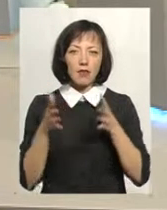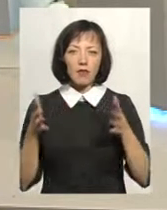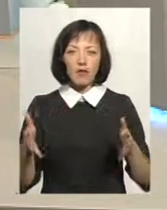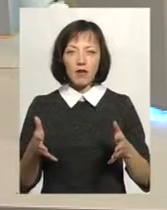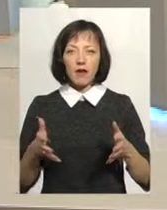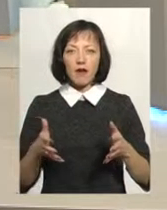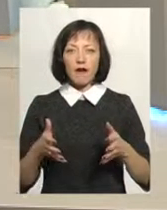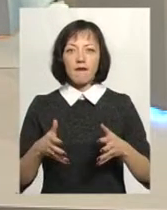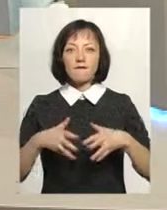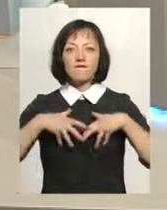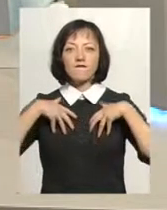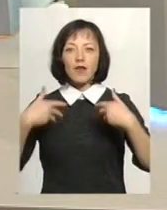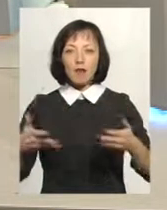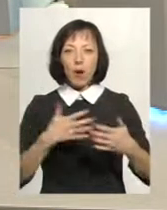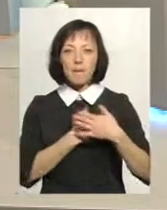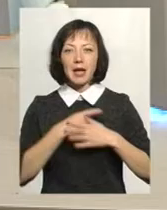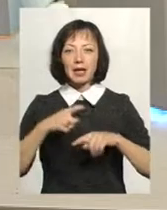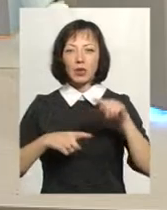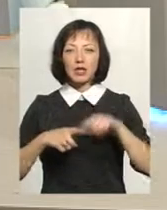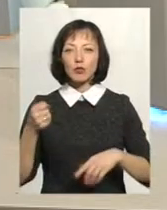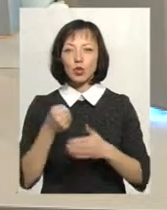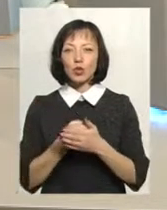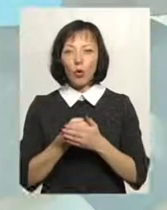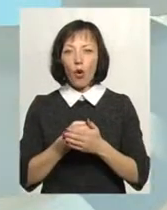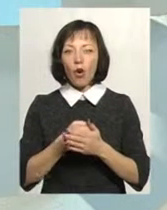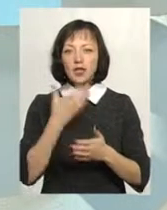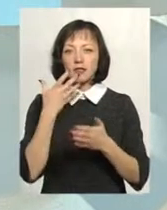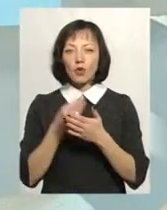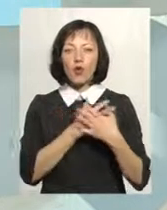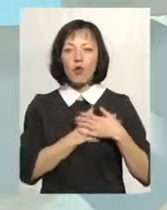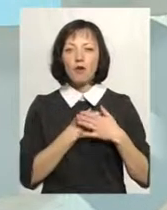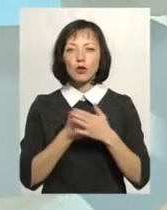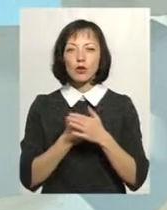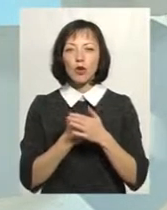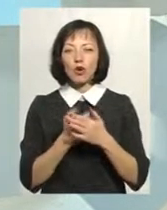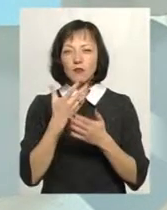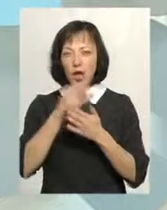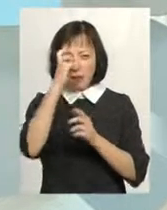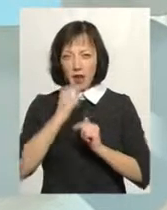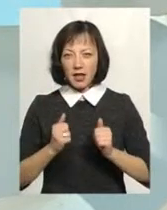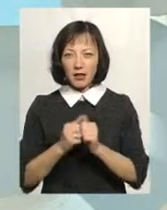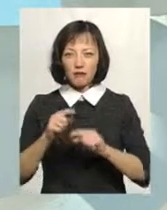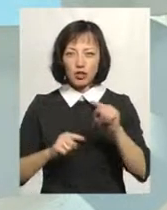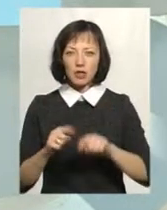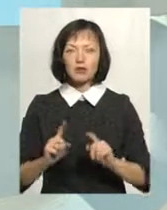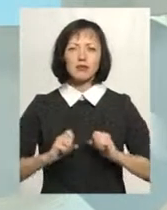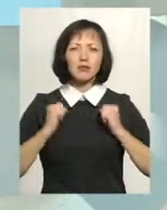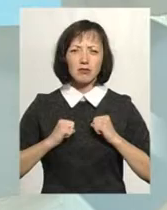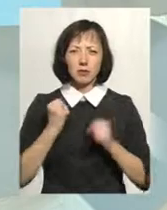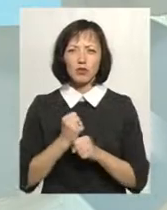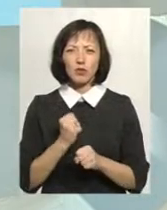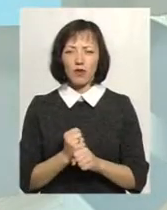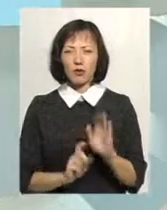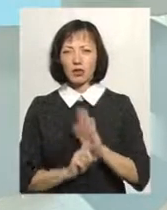вибух патріотизму, в любові до своєї батьківщини, бо це є все в Біблії. Люди почали працювати, наполегливо працювати.